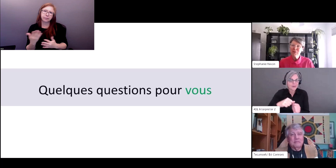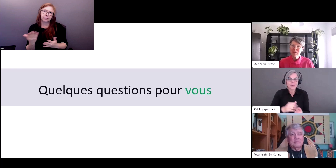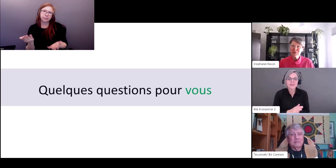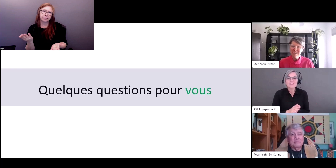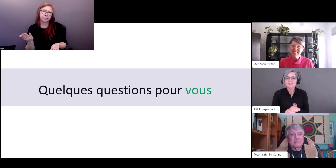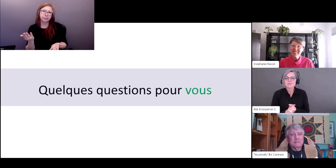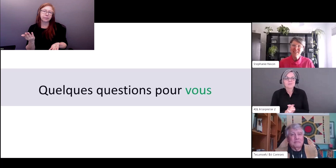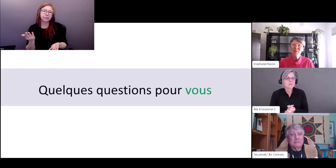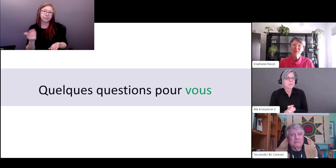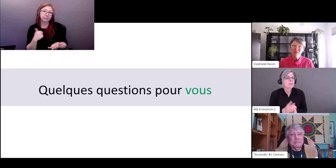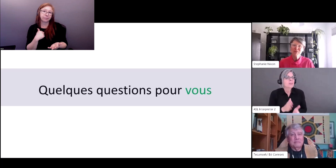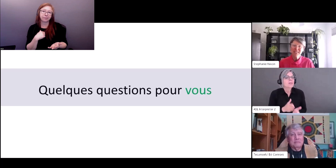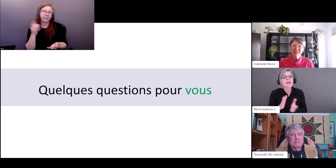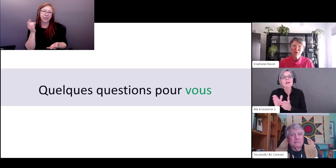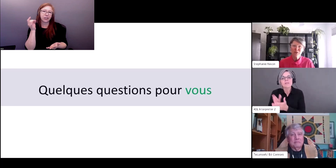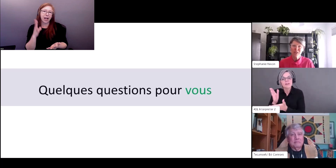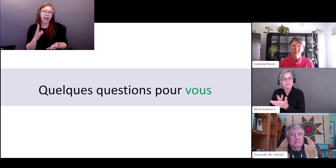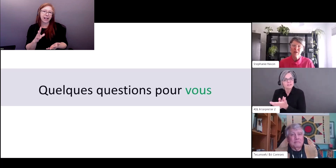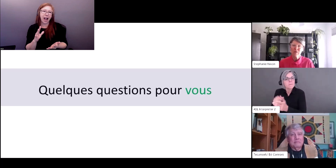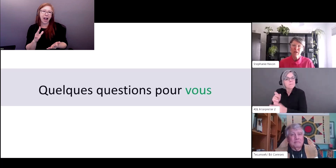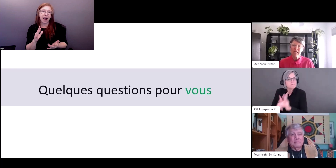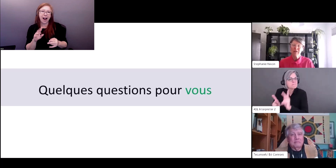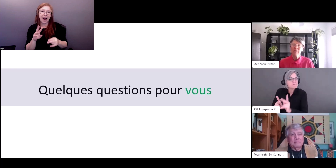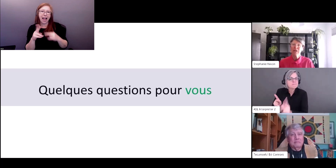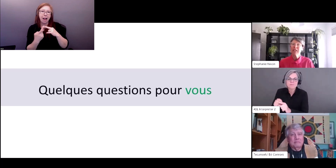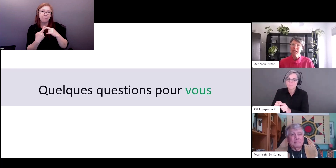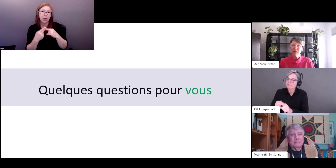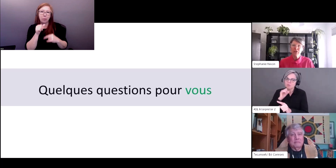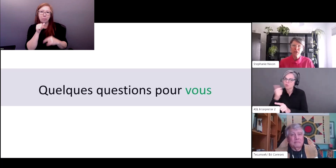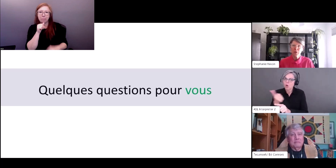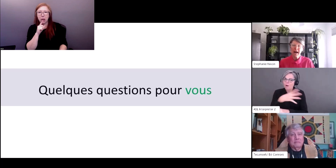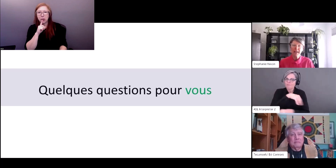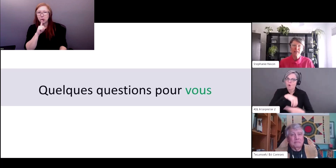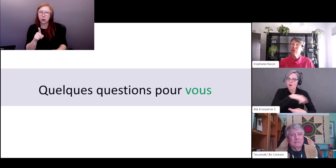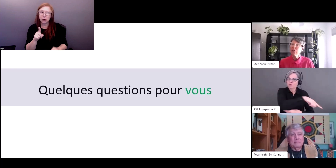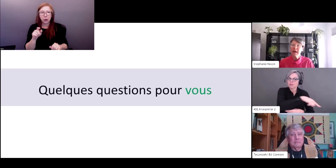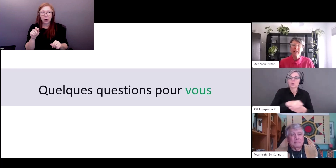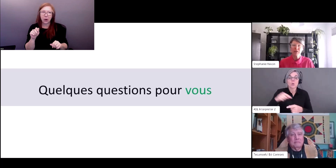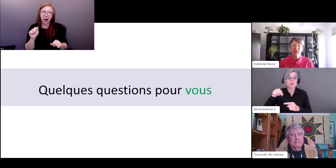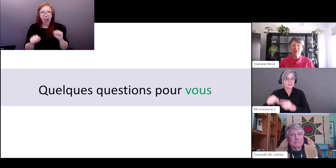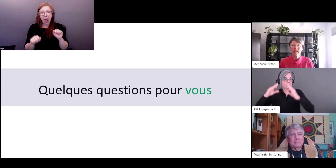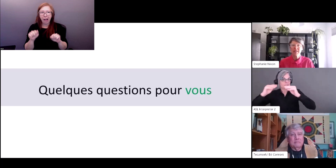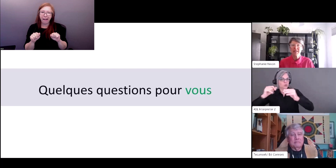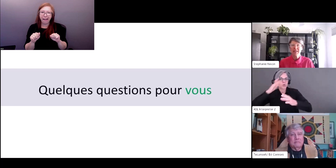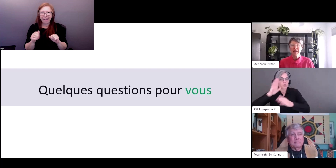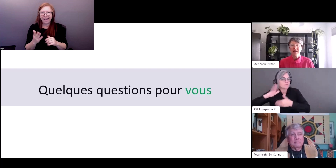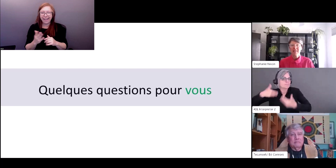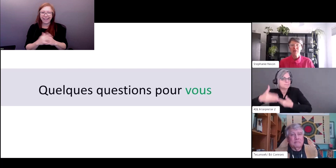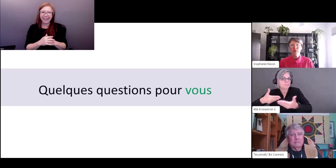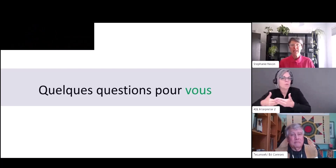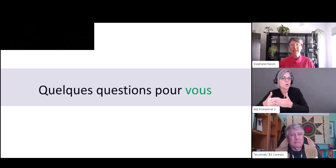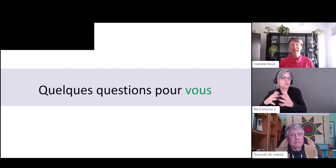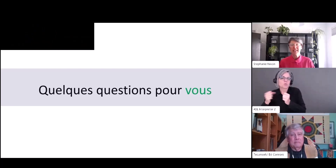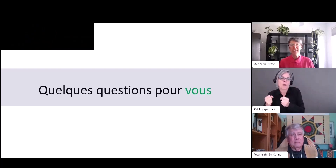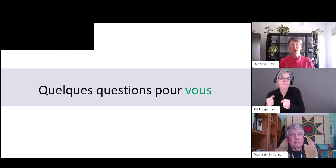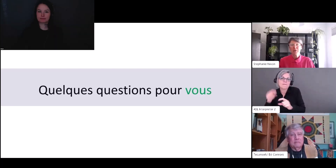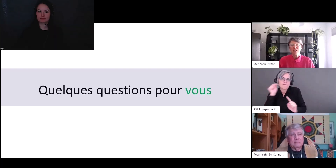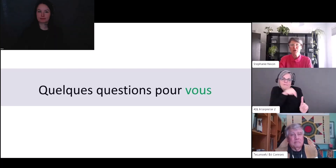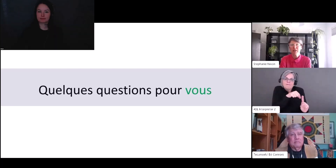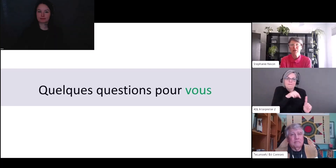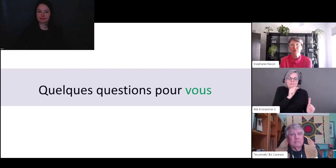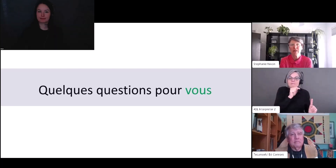donc nous allons donc pour ceux qui étaient avec nous auparavant donc nous allons parcourir les